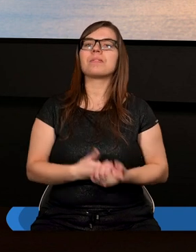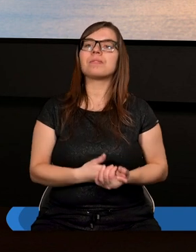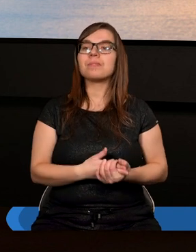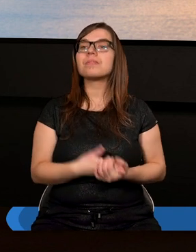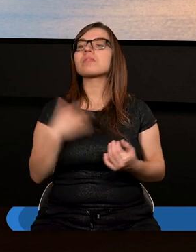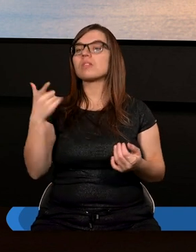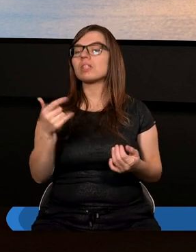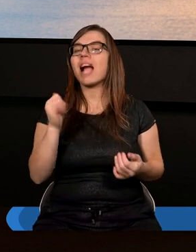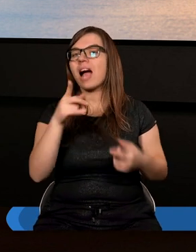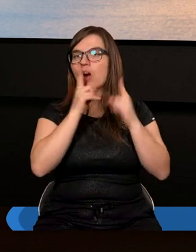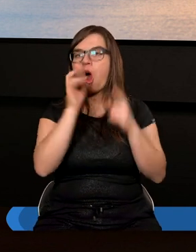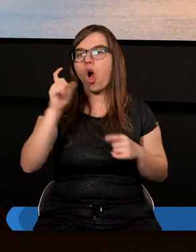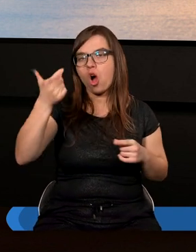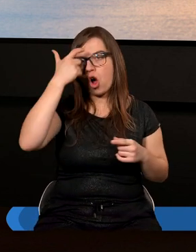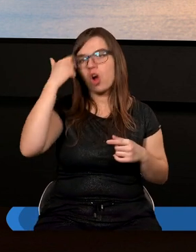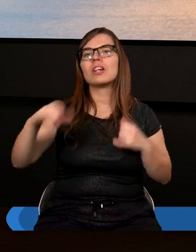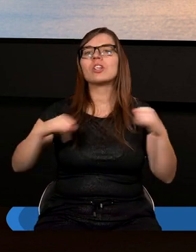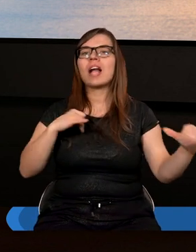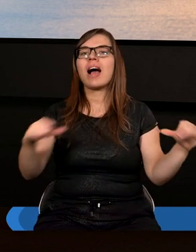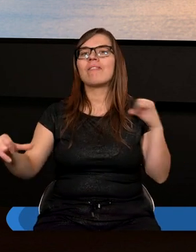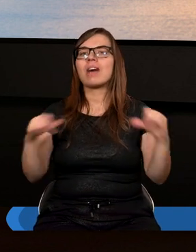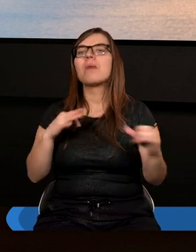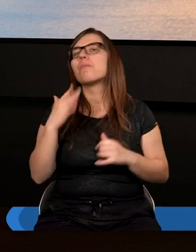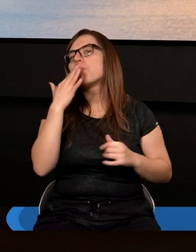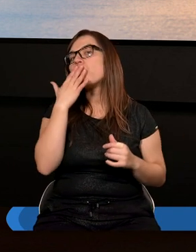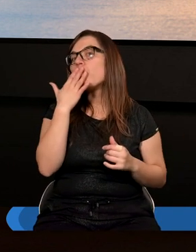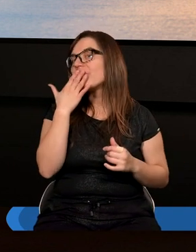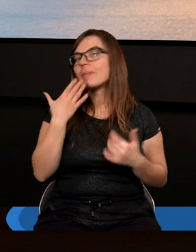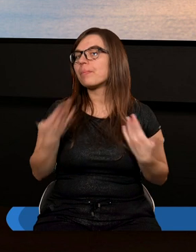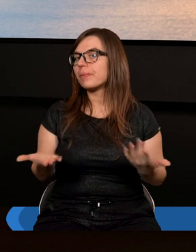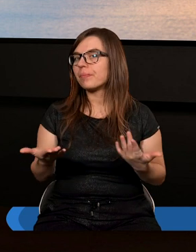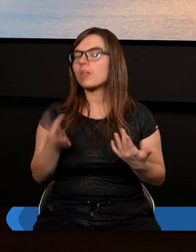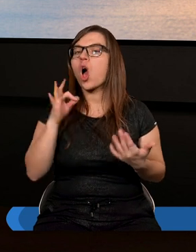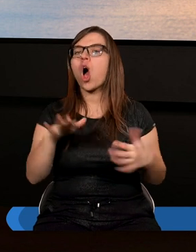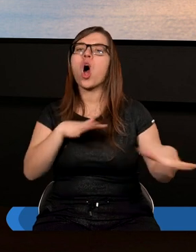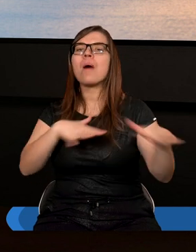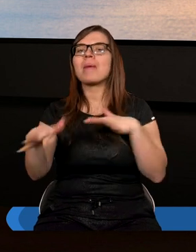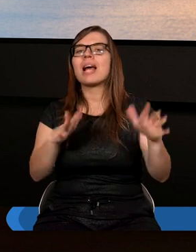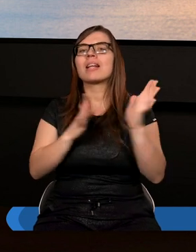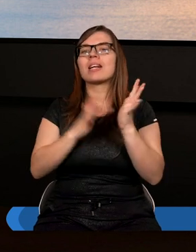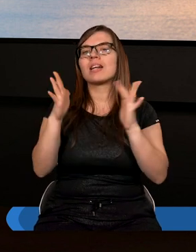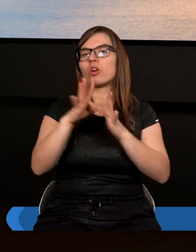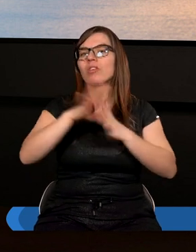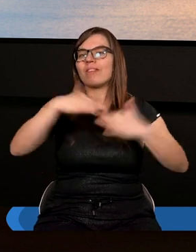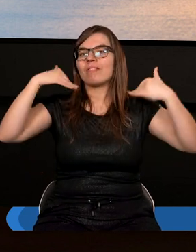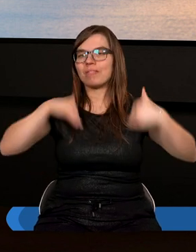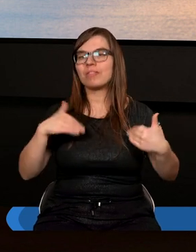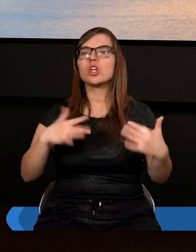rozmawiamy o roli szafarstwa, mówimy o miejscu Chrystusa w naszym życiu,